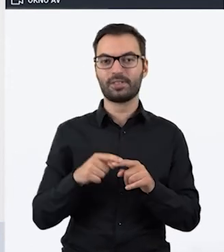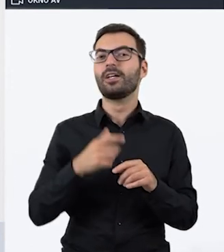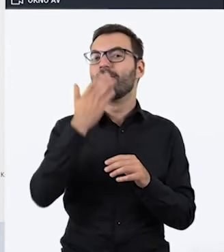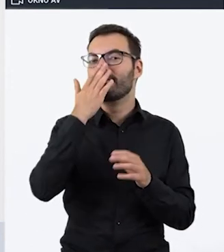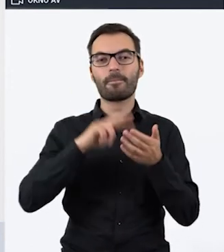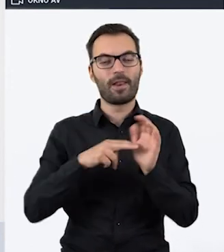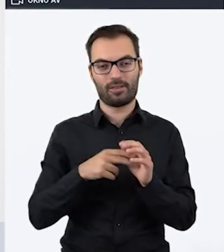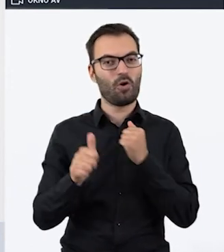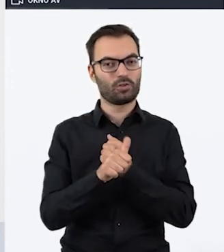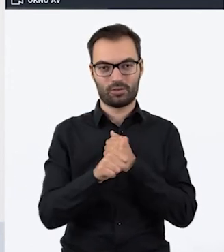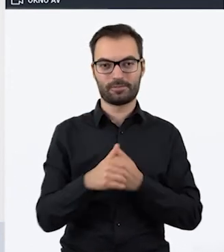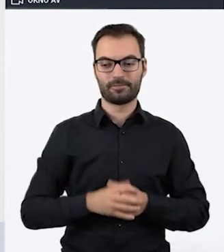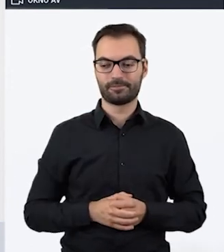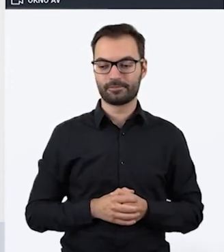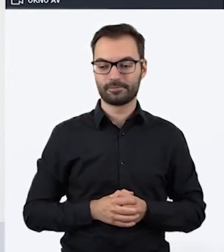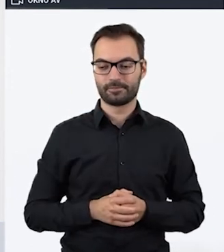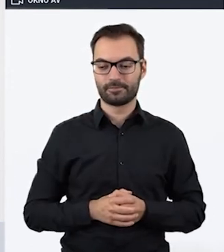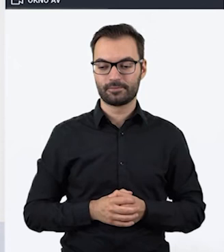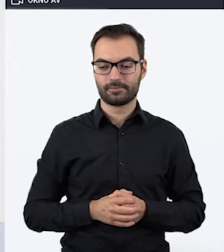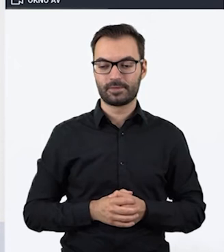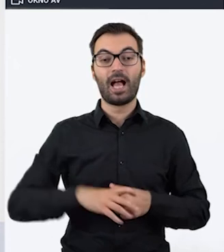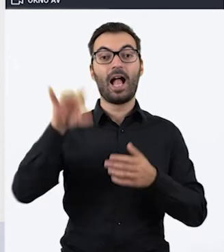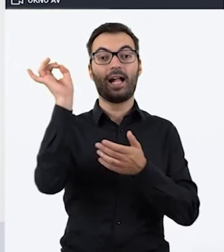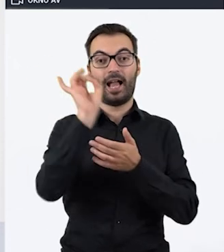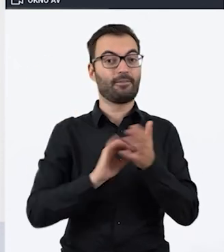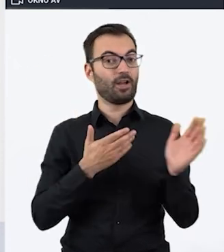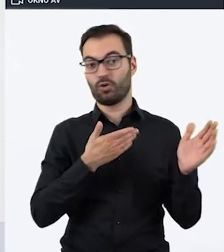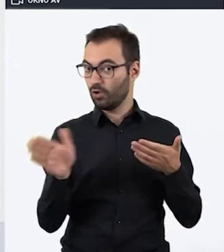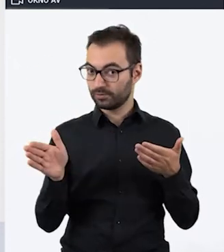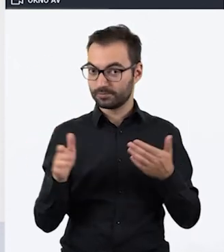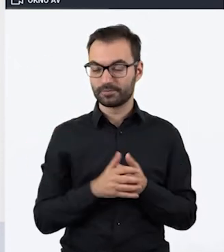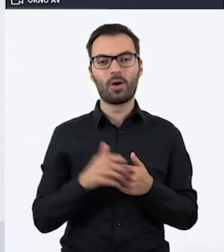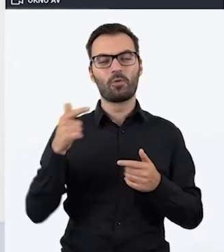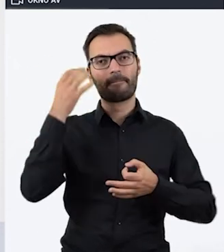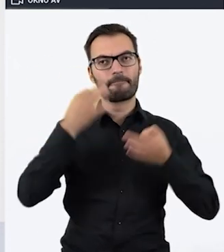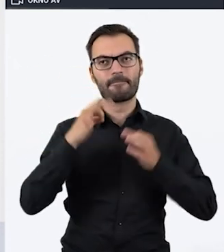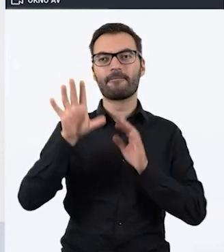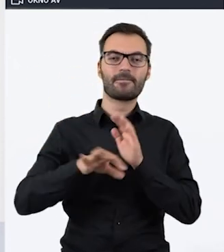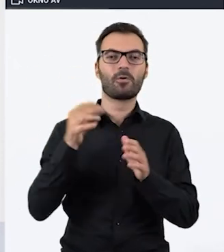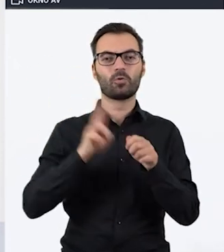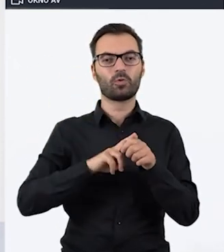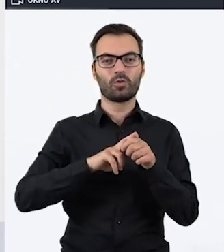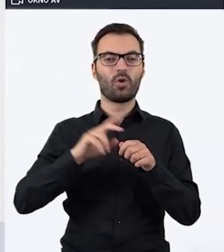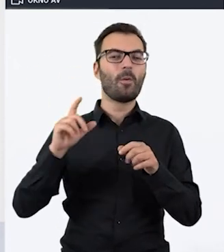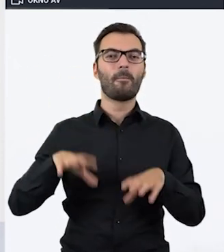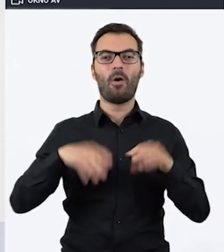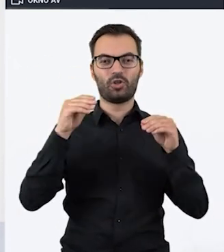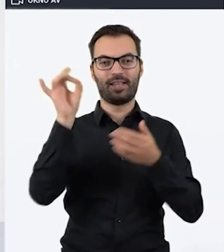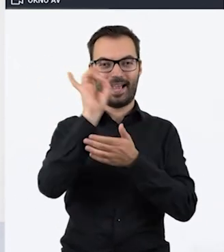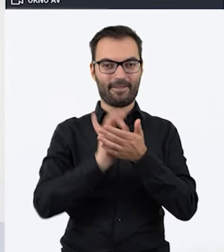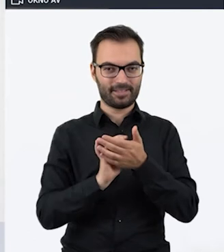planowanie polega. Jak już mamy przygotowane grafiki, no to zastanawiamy się, która grafika będzie naszą grafiką początkową.